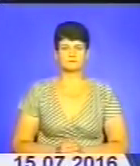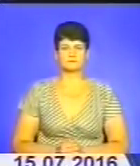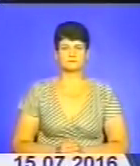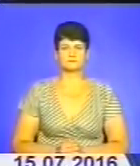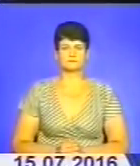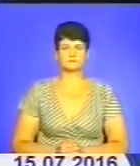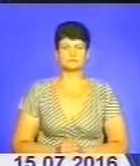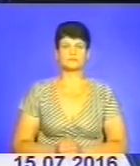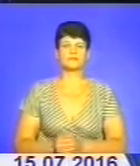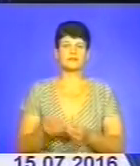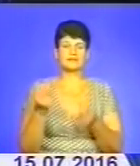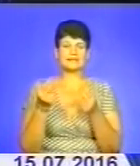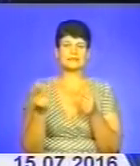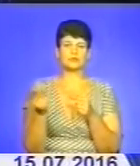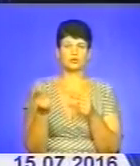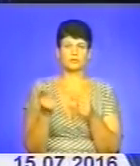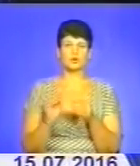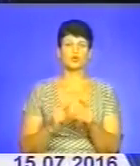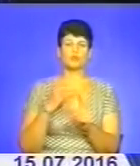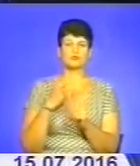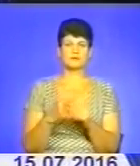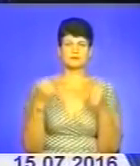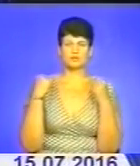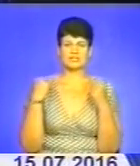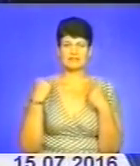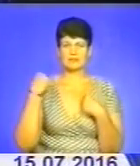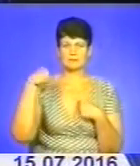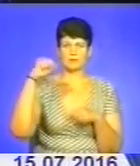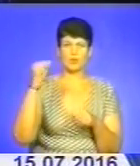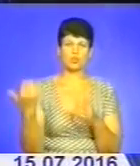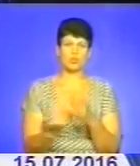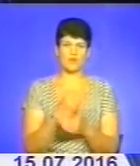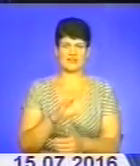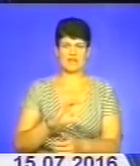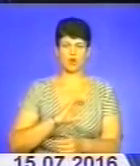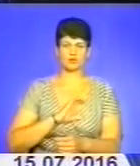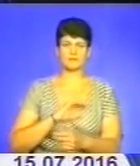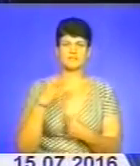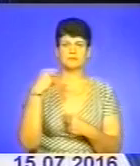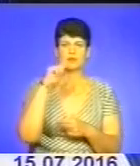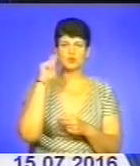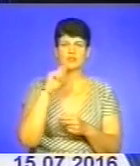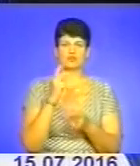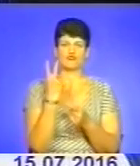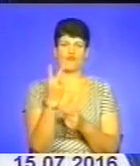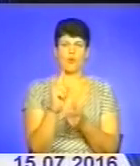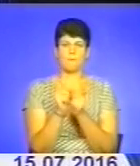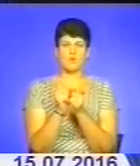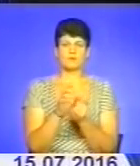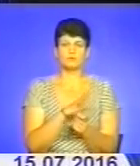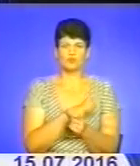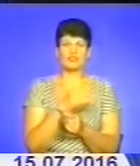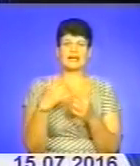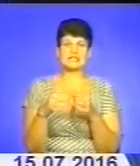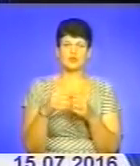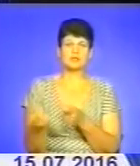Гирівики Тернопільщини доплюсували у спортивну скарбницю перемог нові нагороди. Із чемпіонату України з двоборства, який відбувся в Херсоні,